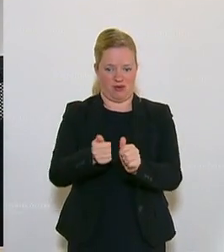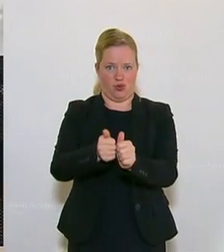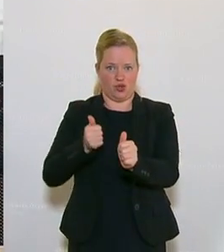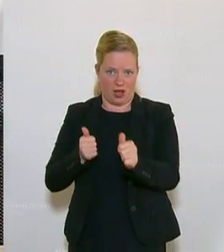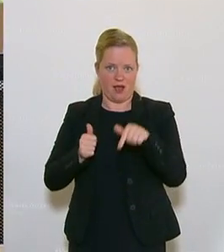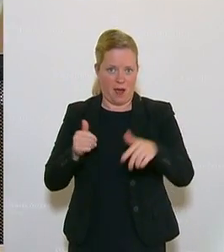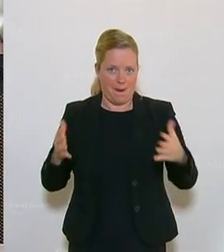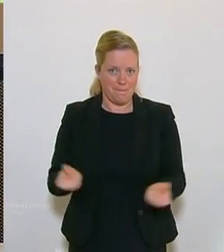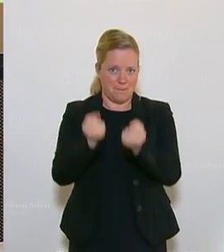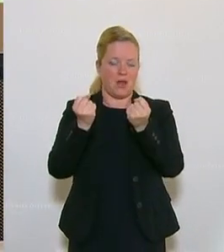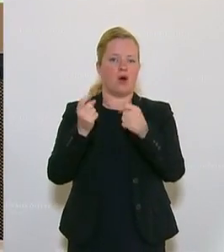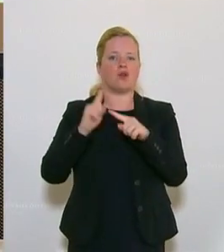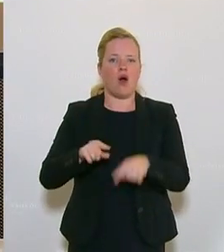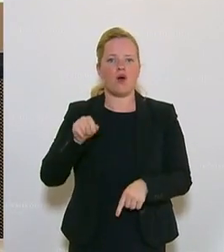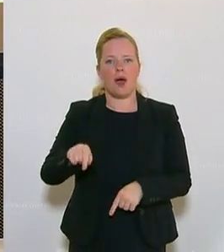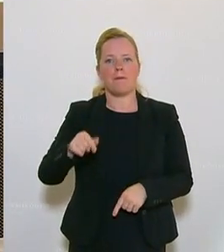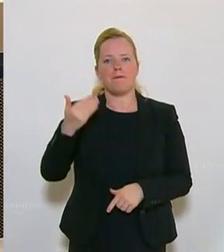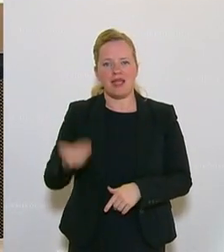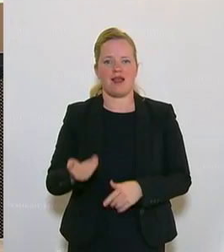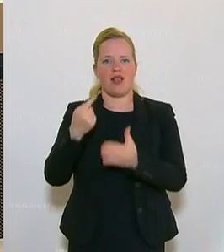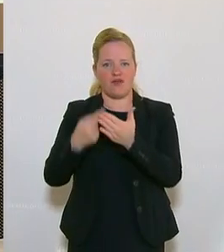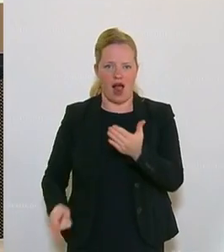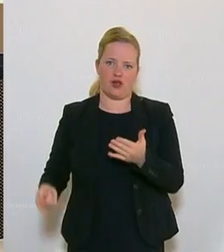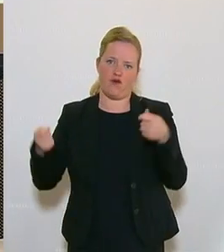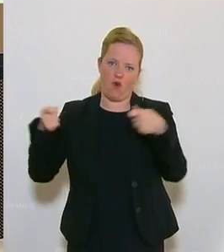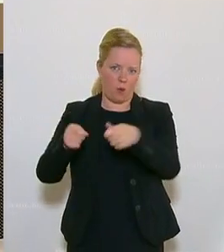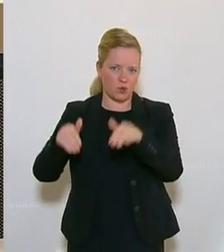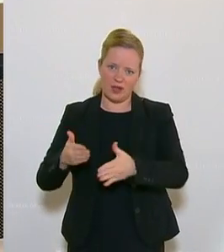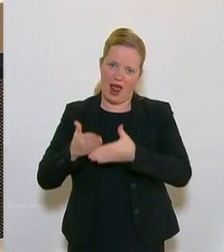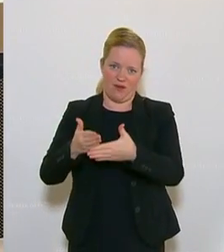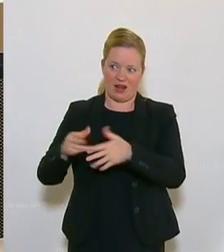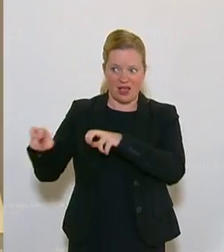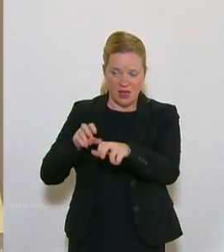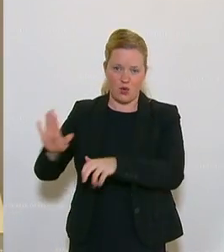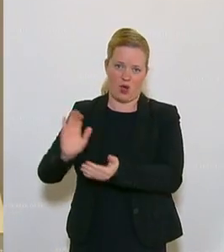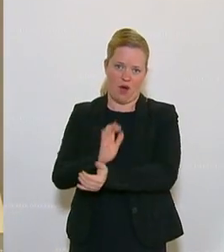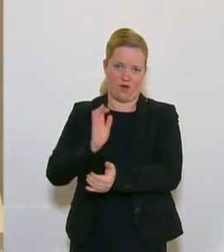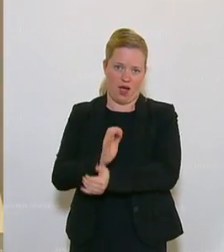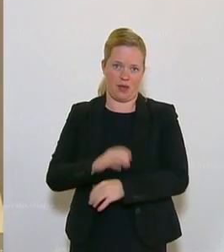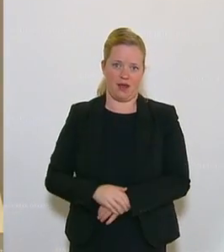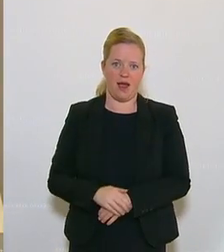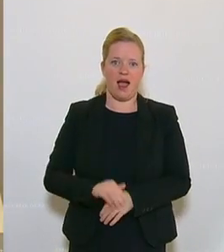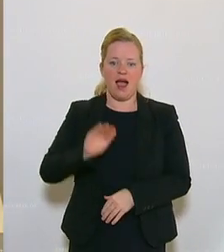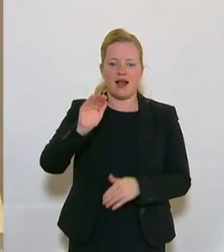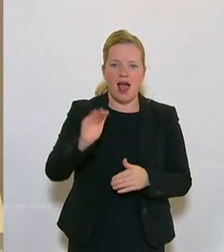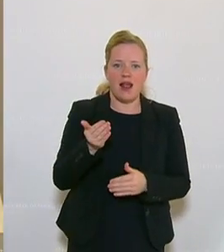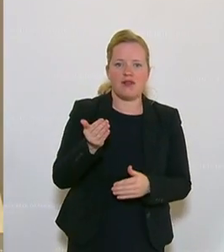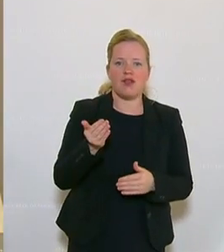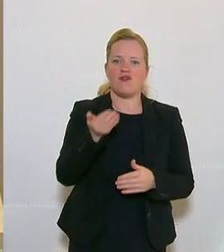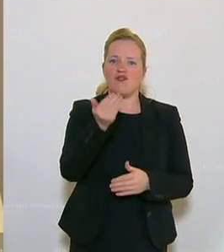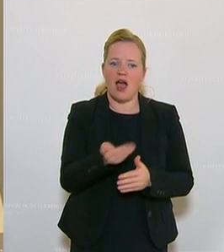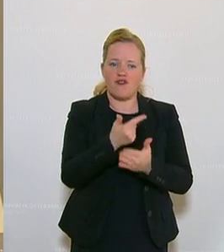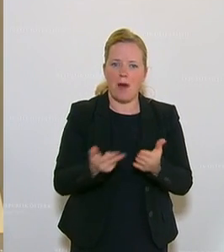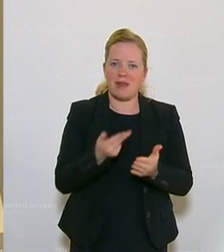Und die Regierung muss auch mit einem Mietenfallfonds helfen, der vor allem kleinen Vermietern hilft und die Vermieter dann